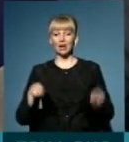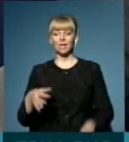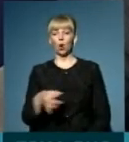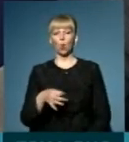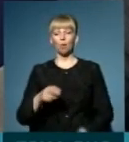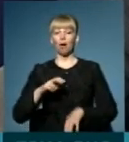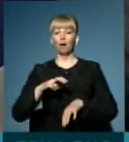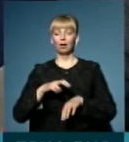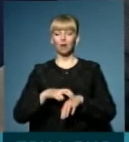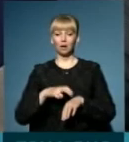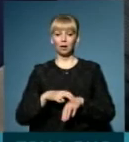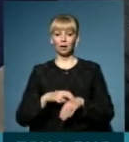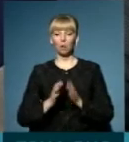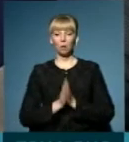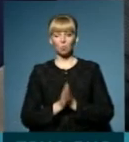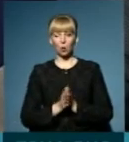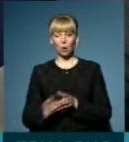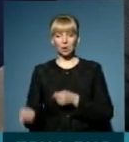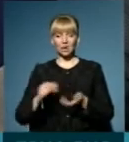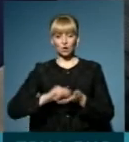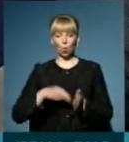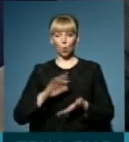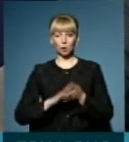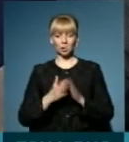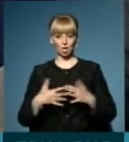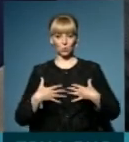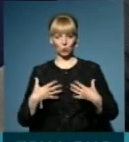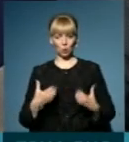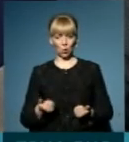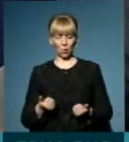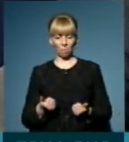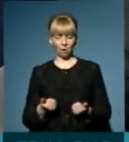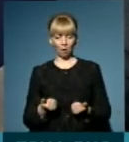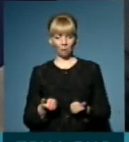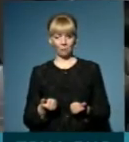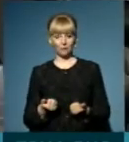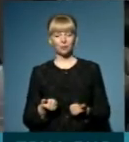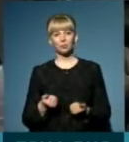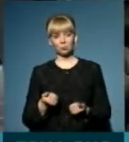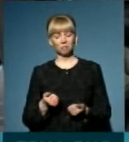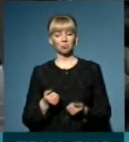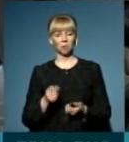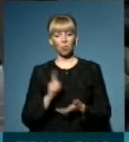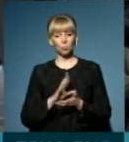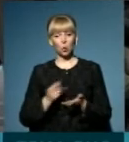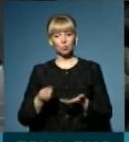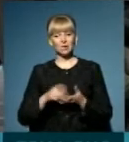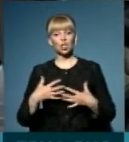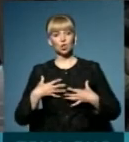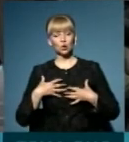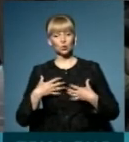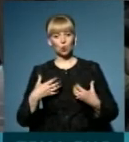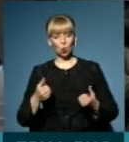лікар просив принести довідку про стан здоров'я. Тобто, по ідеї, він мав би заключати тільки зі здоровими